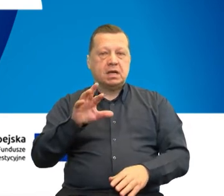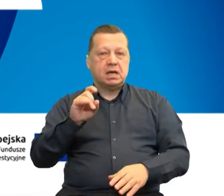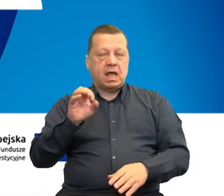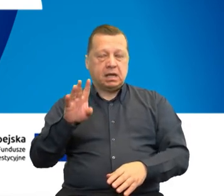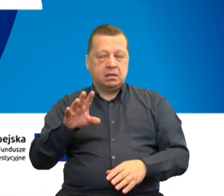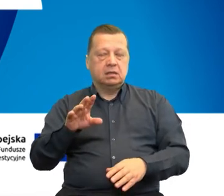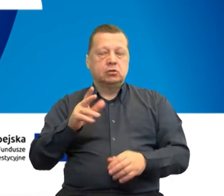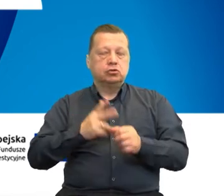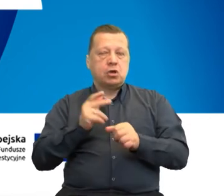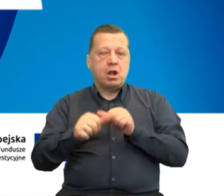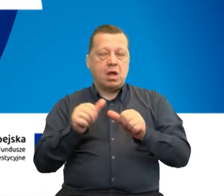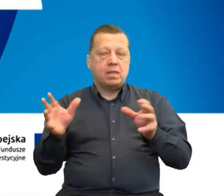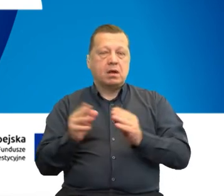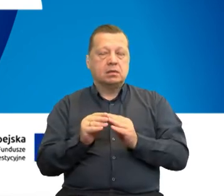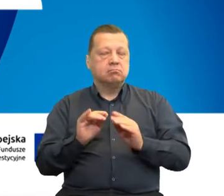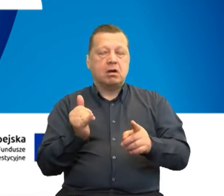lat razem?